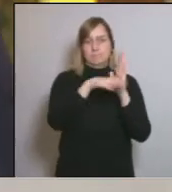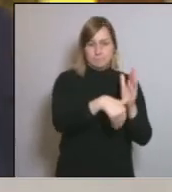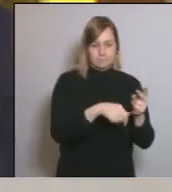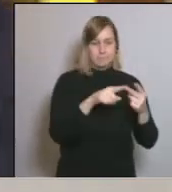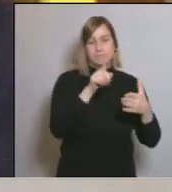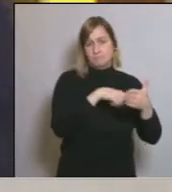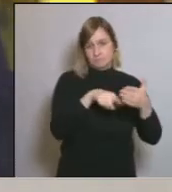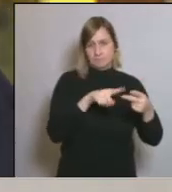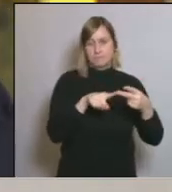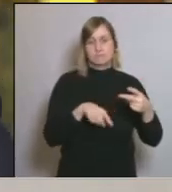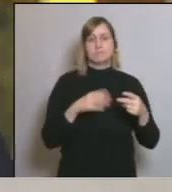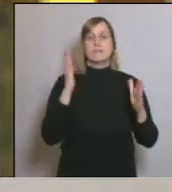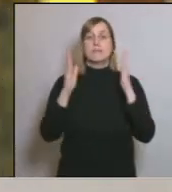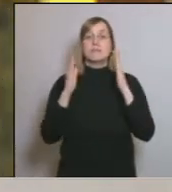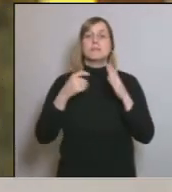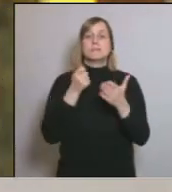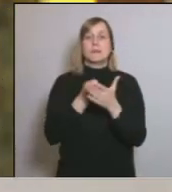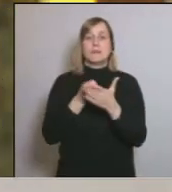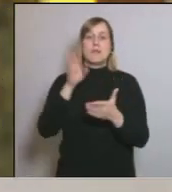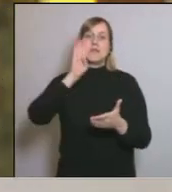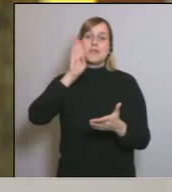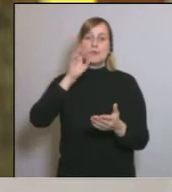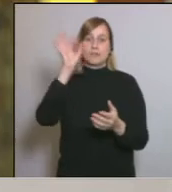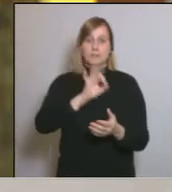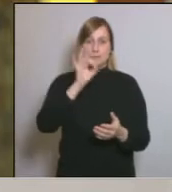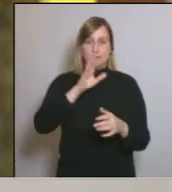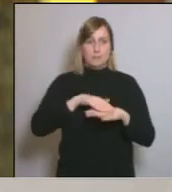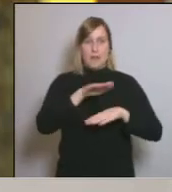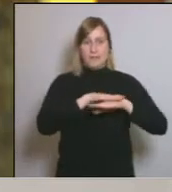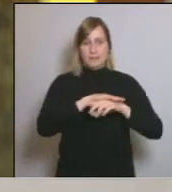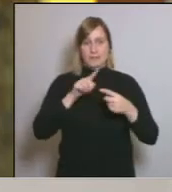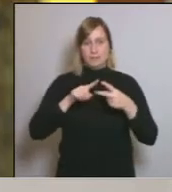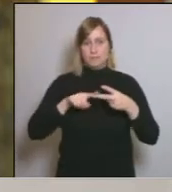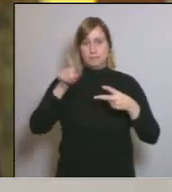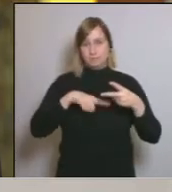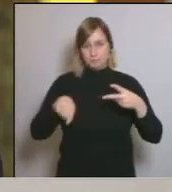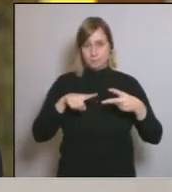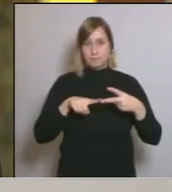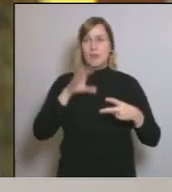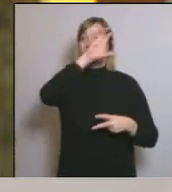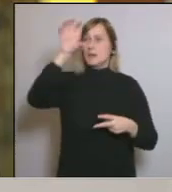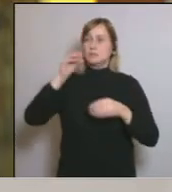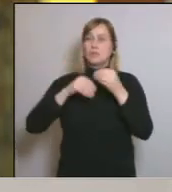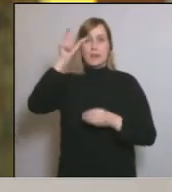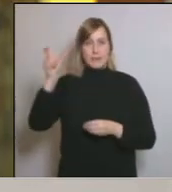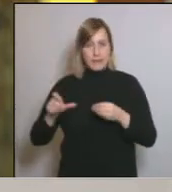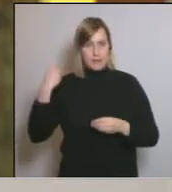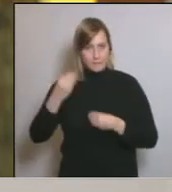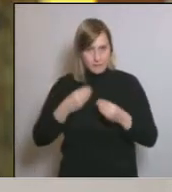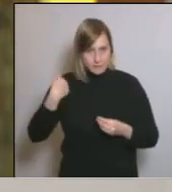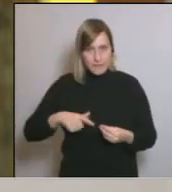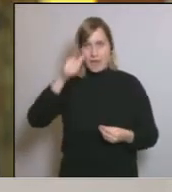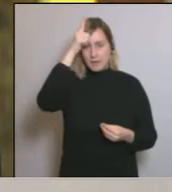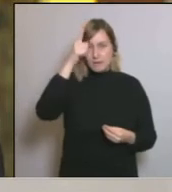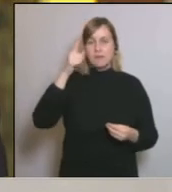terminis de pagament de deutes tributaris liquidats per l'administració. Ho han fet ja països com Itàlia, Alemanya, Regne Unit i